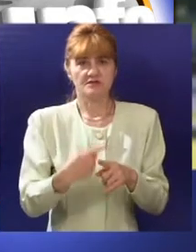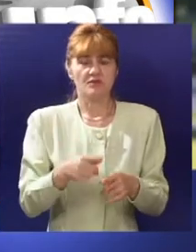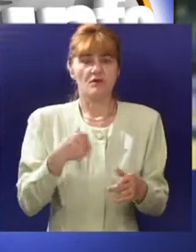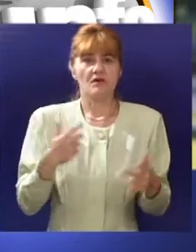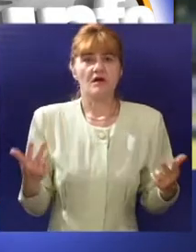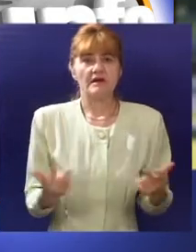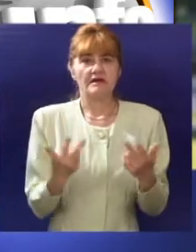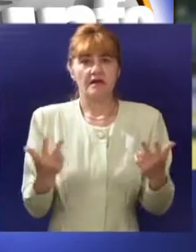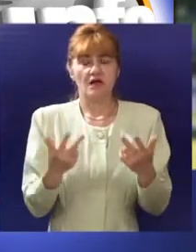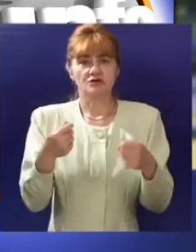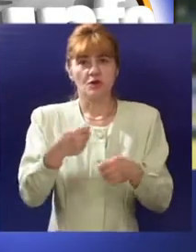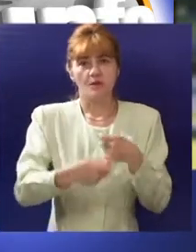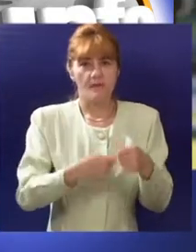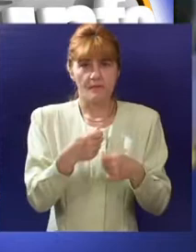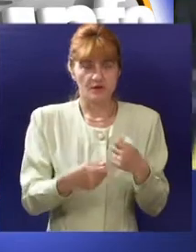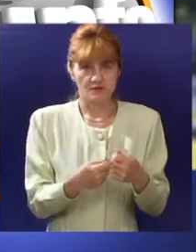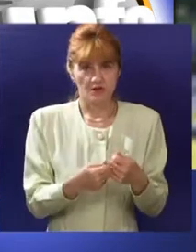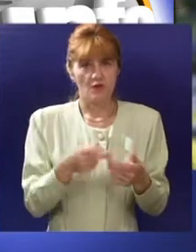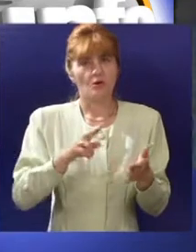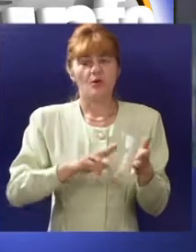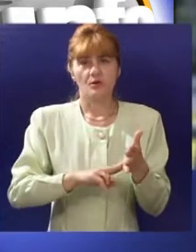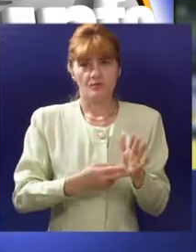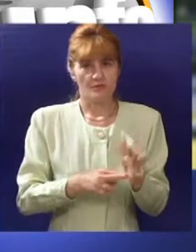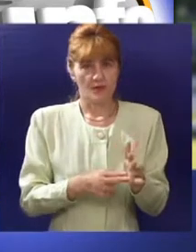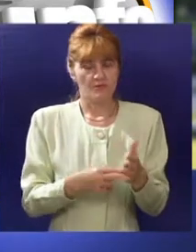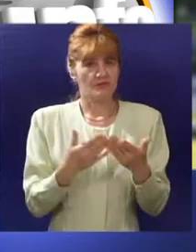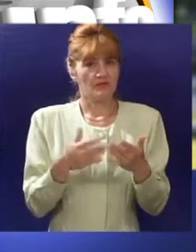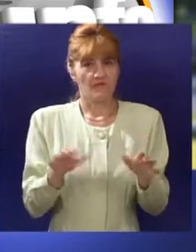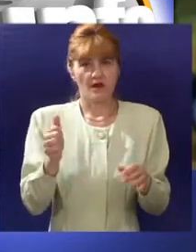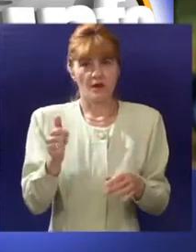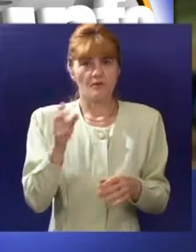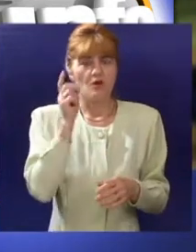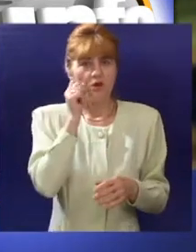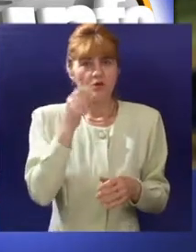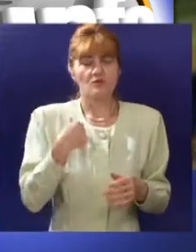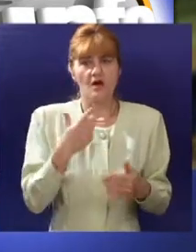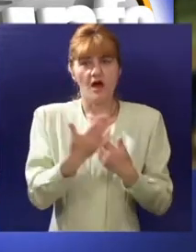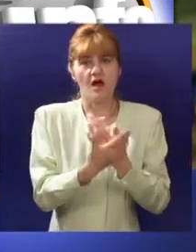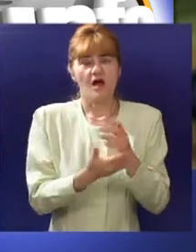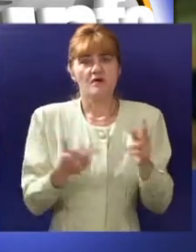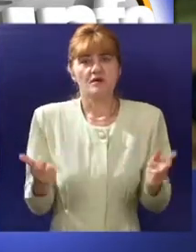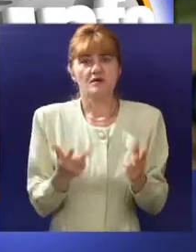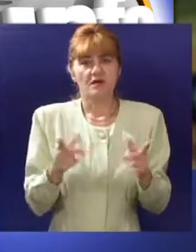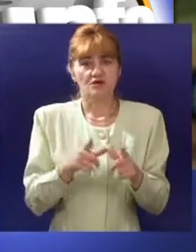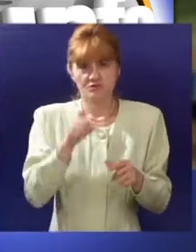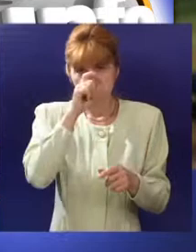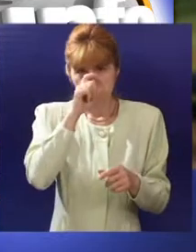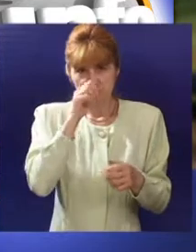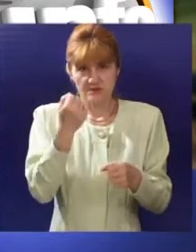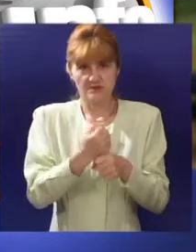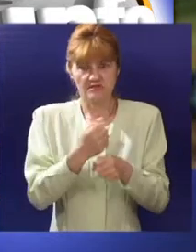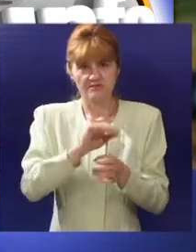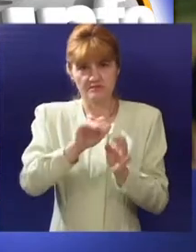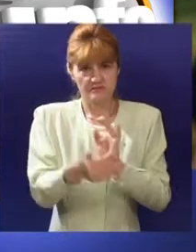nalazi zbog potrage za poslom. A dodatni problem predstavlja činjenica da veliki broj ljudi hleb zarađuje u sivoj ili crnoj